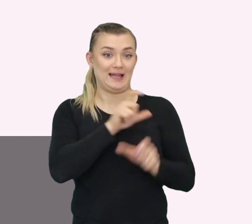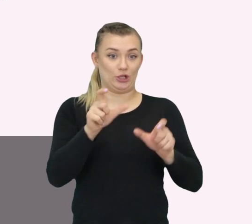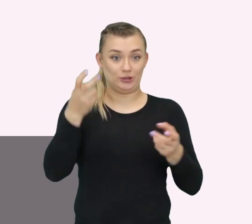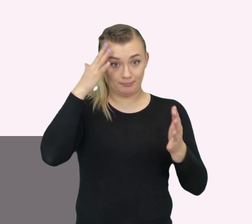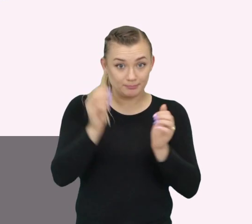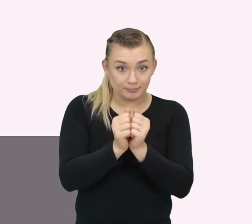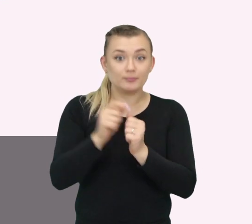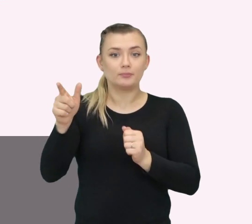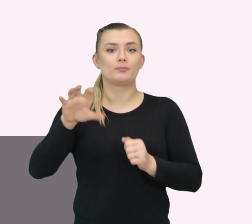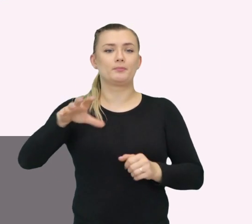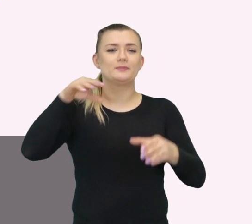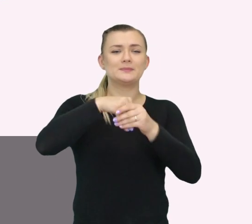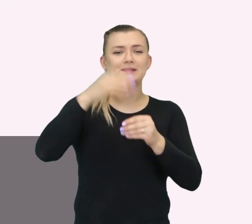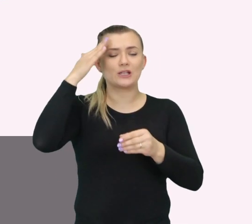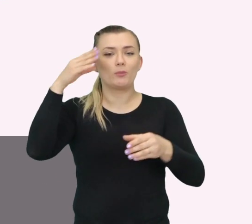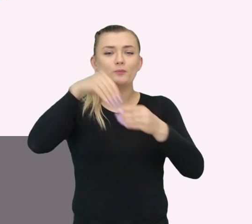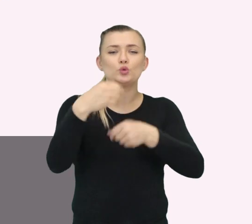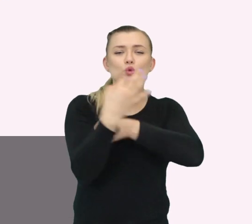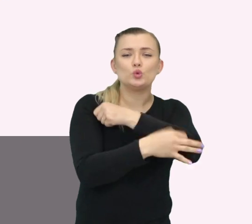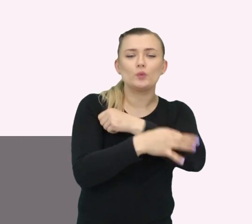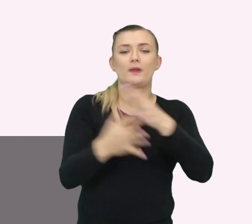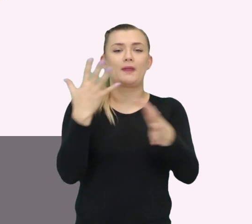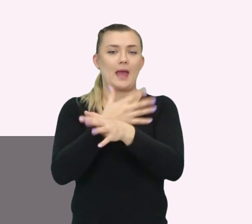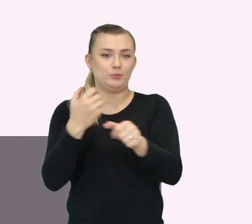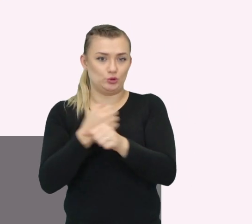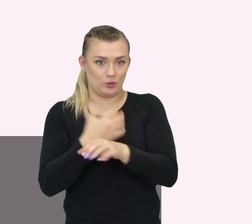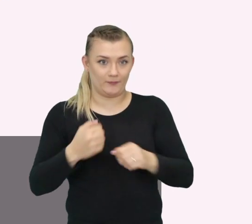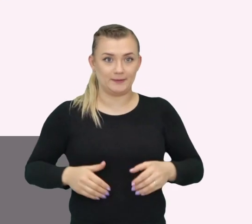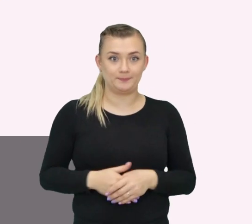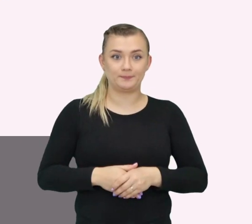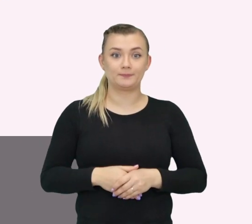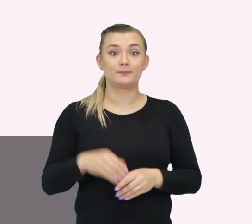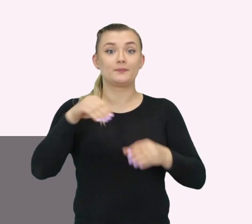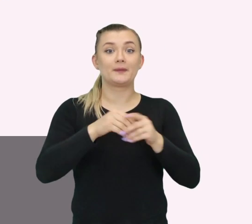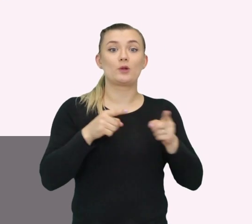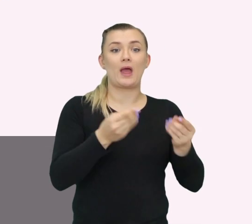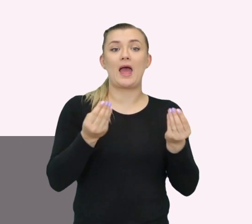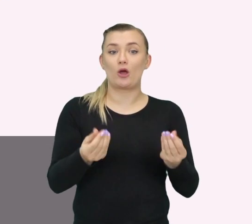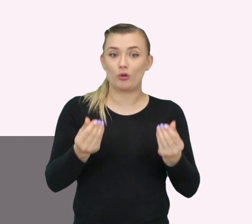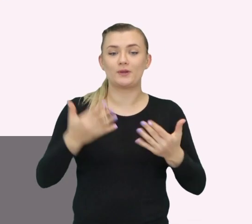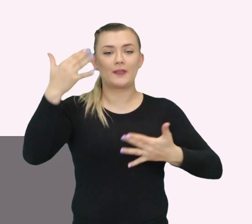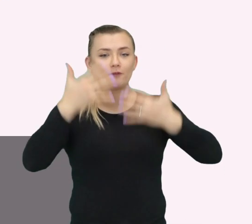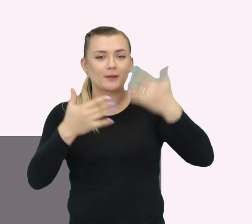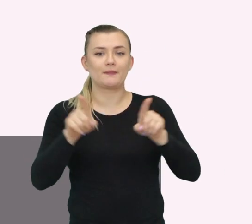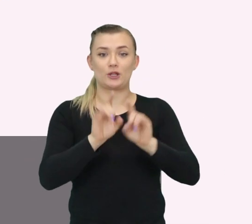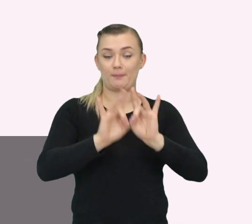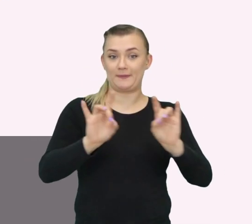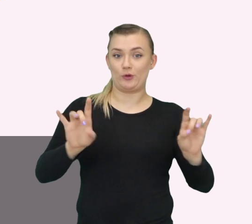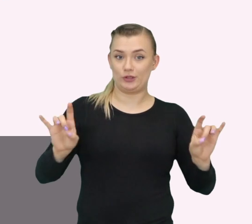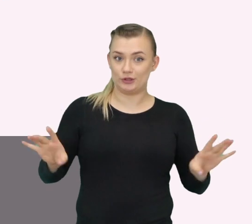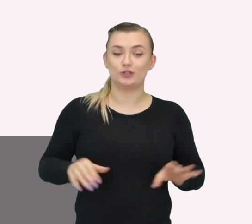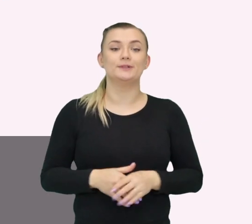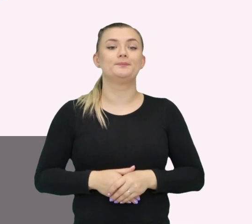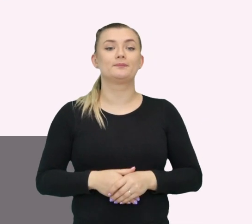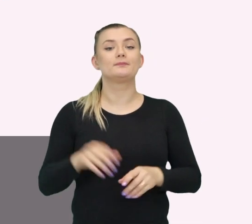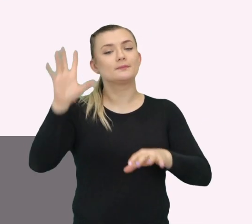Kotliński. Innowator wraz z grupą znajomych składającą się ze studentów i absolwentów kierunków ekonomicznych, informatycznych oraz